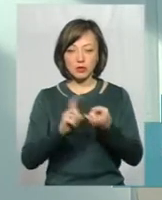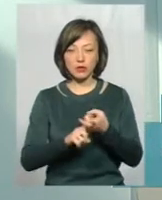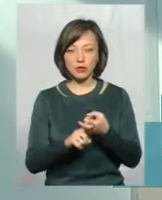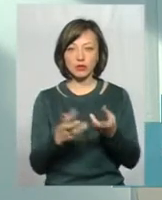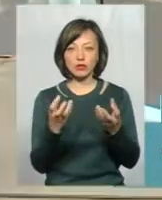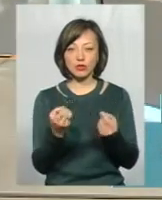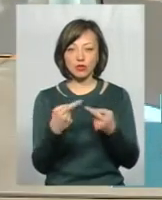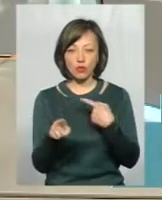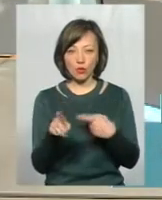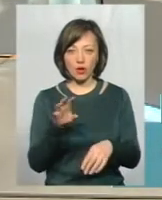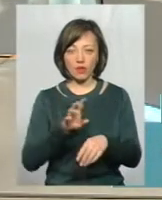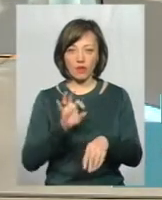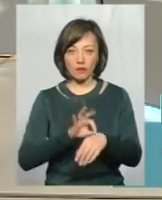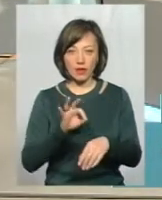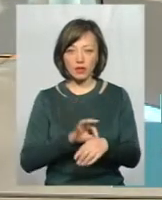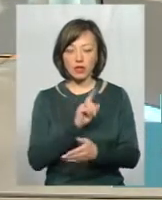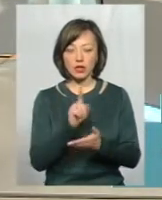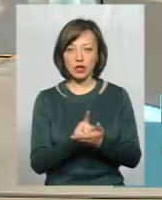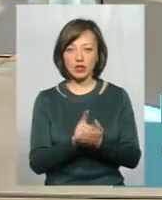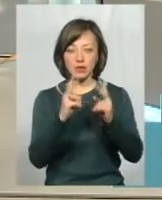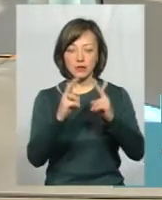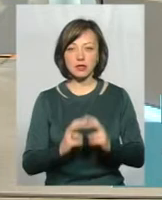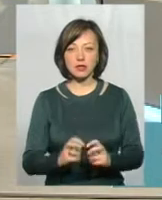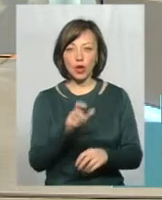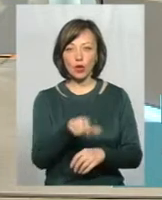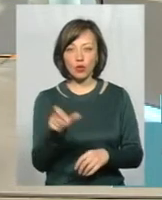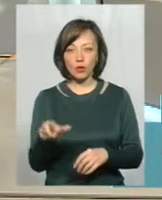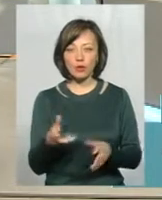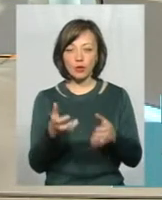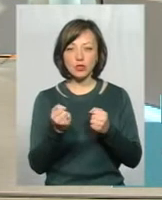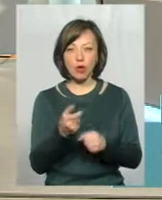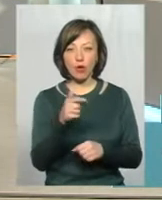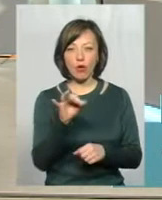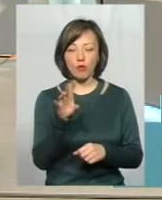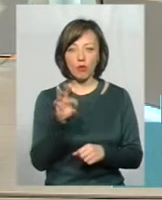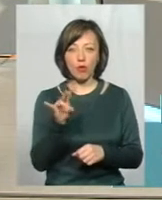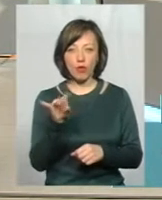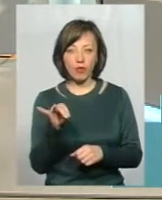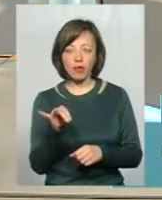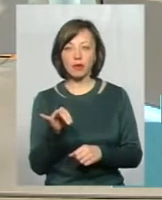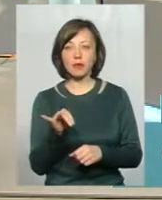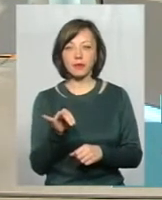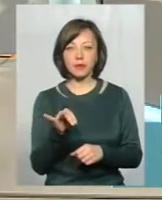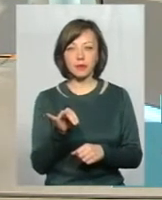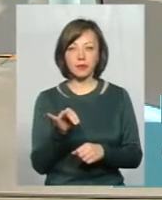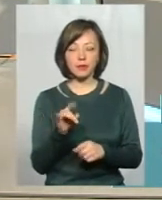туберкулезной інфекції. Також должны проходить обслідування люди, які получають гормональні препарати, тому що